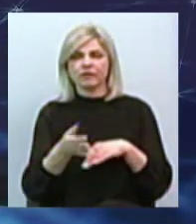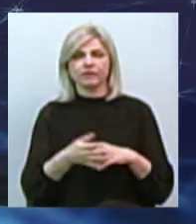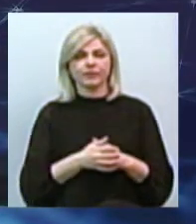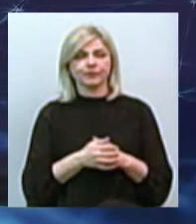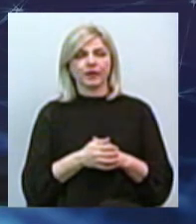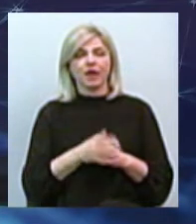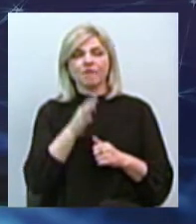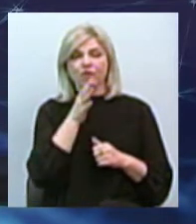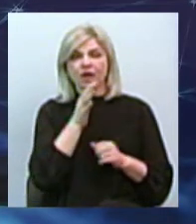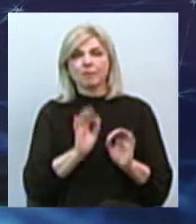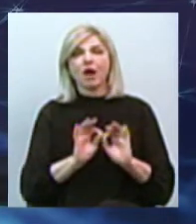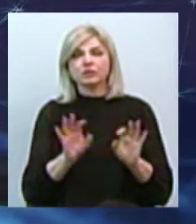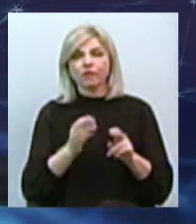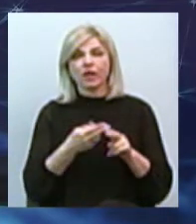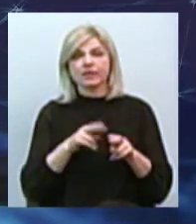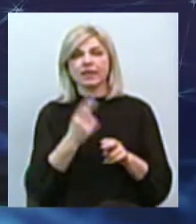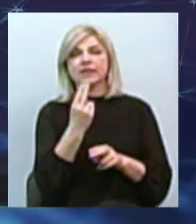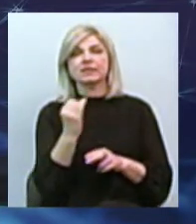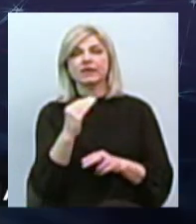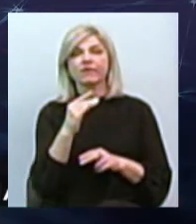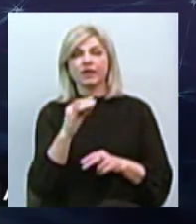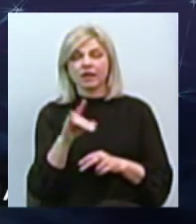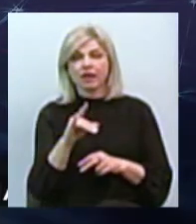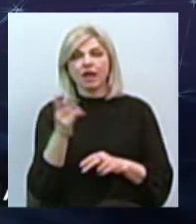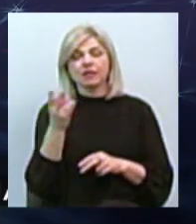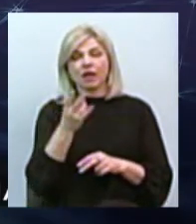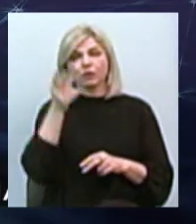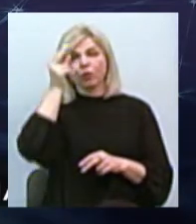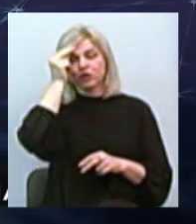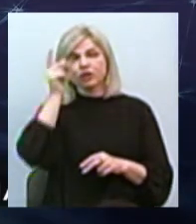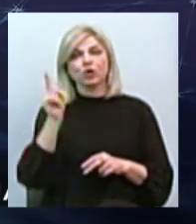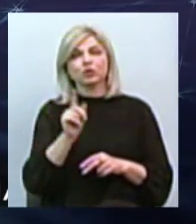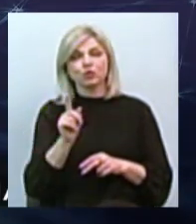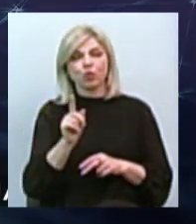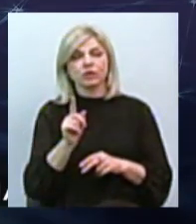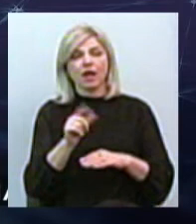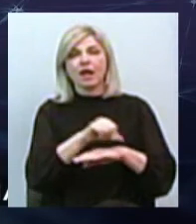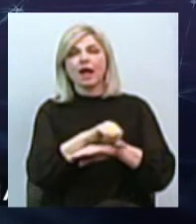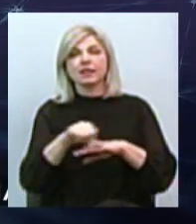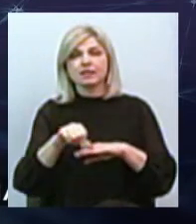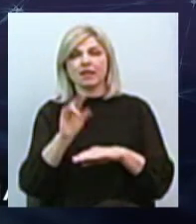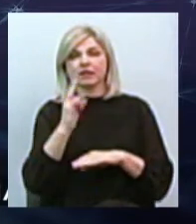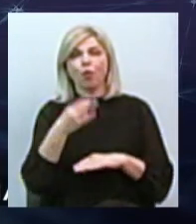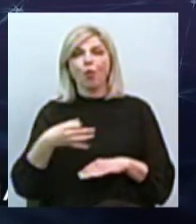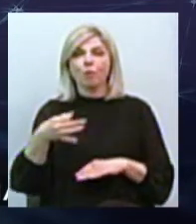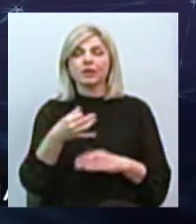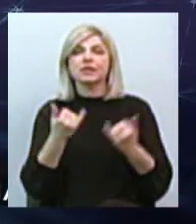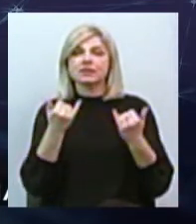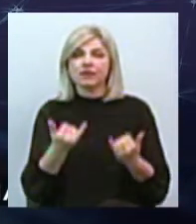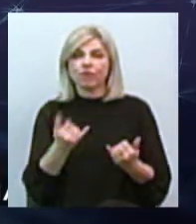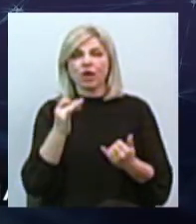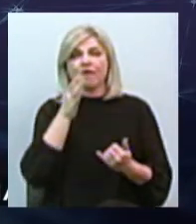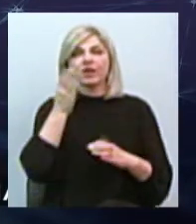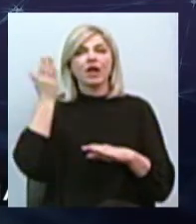озвучиванні цифри, надо участь, що границі Ніколаївської області сьогоднішні і времен